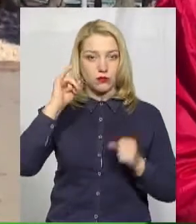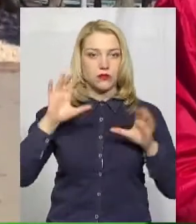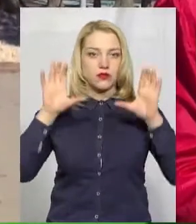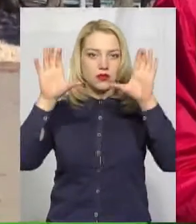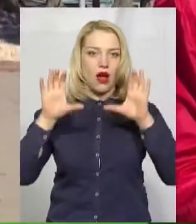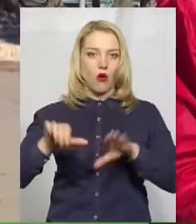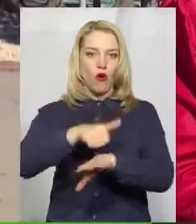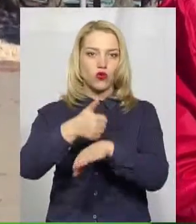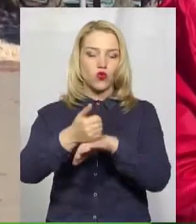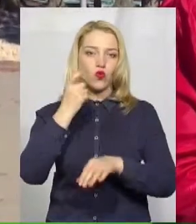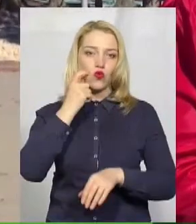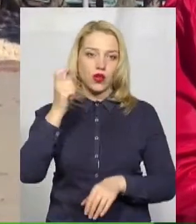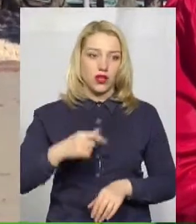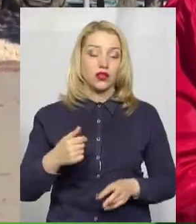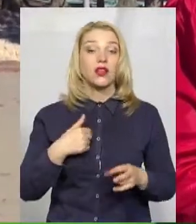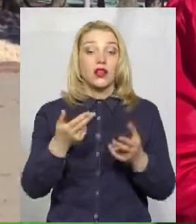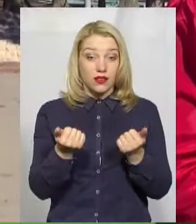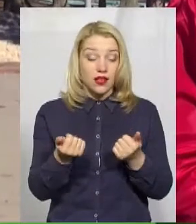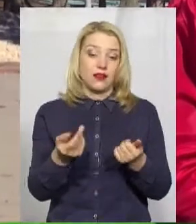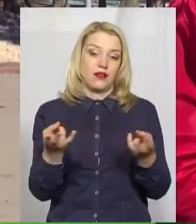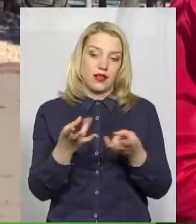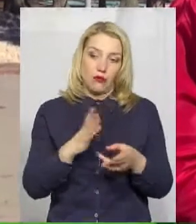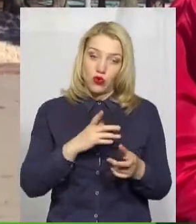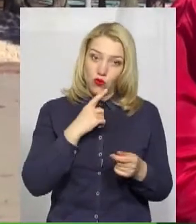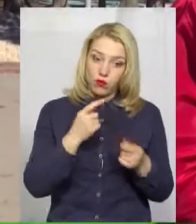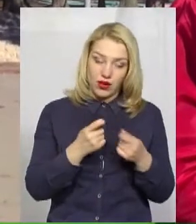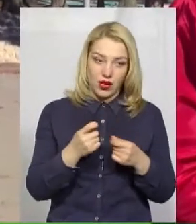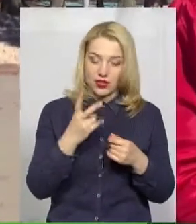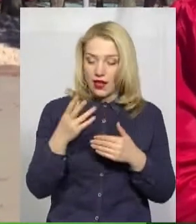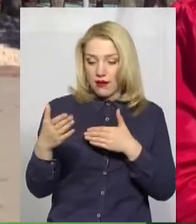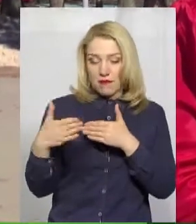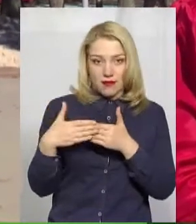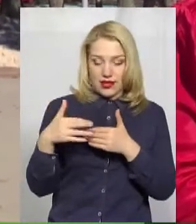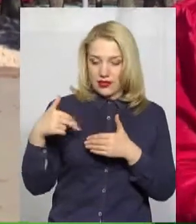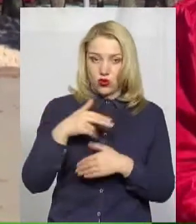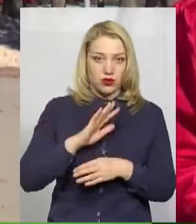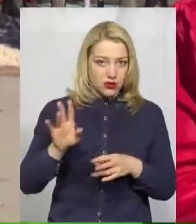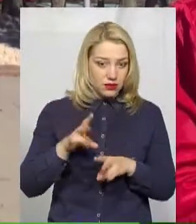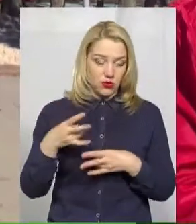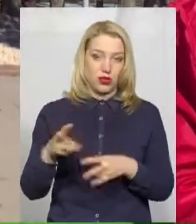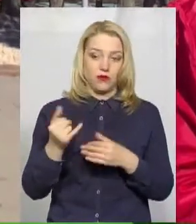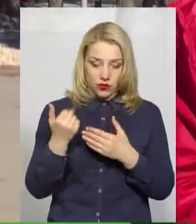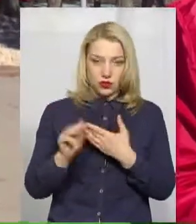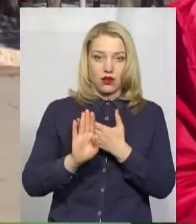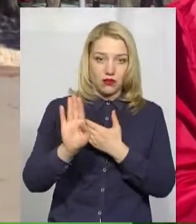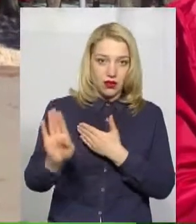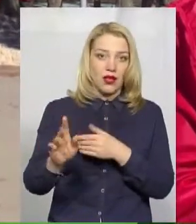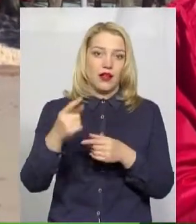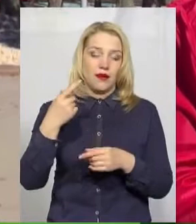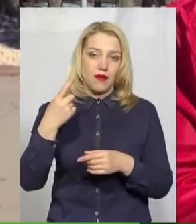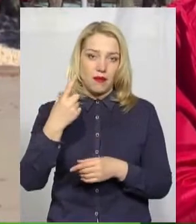Звісно, що треба бути обережним, ближче до людей не підходити на півтора метра, тобто дотримати всіх необхідних